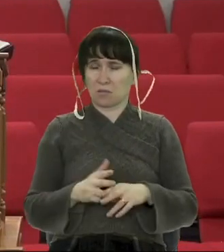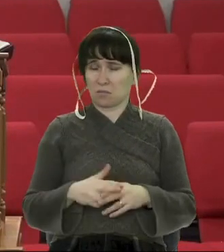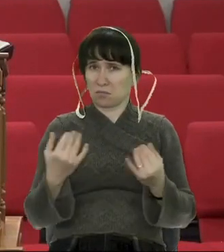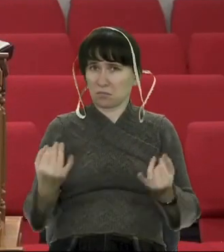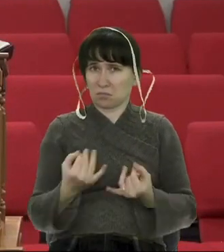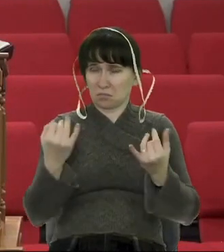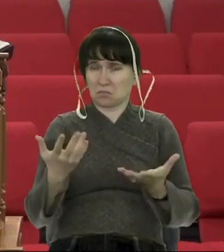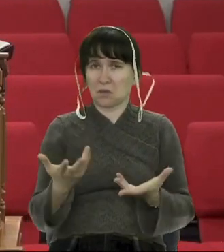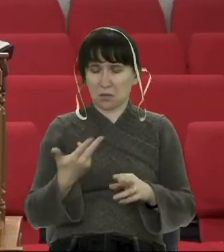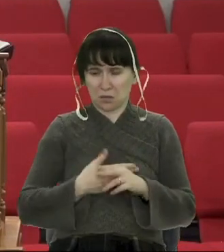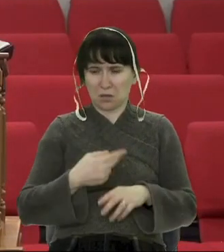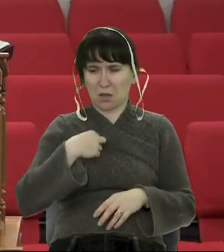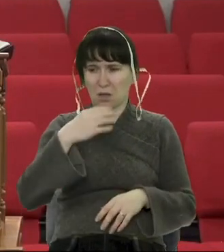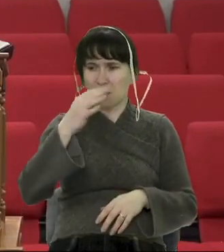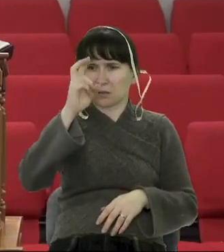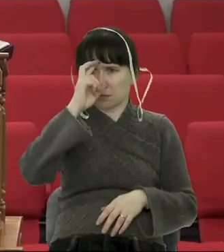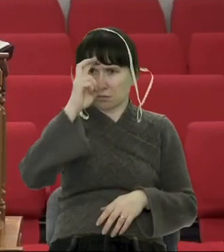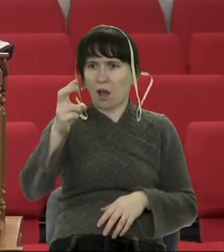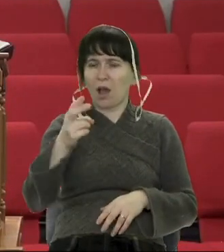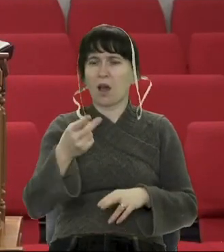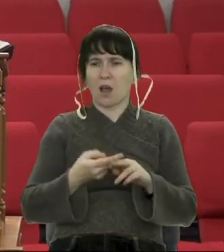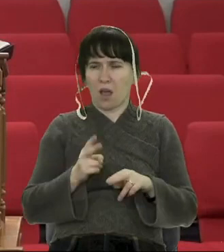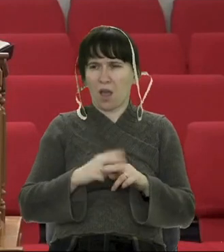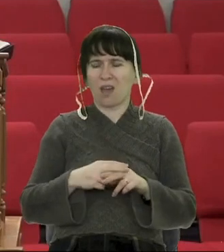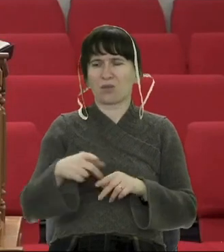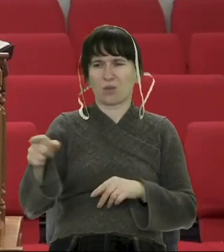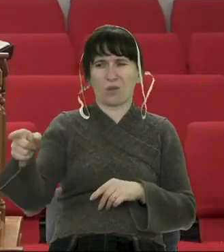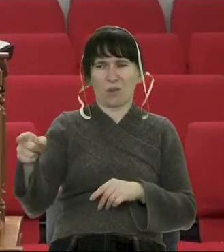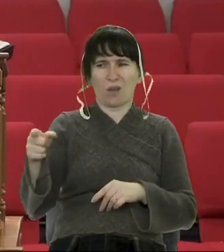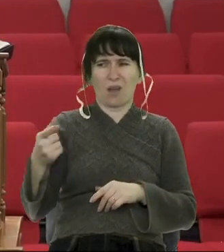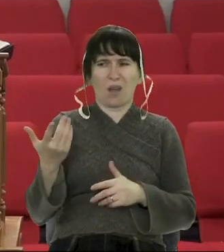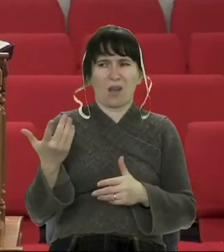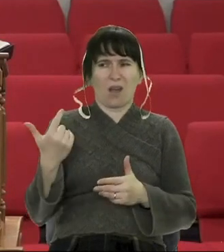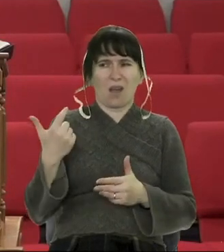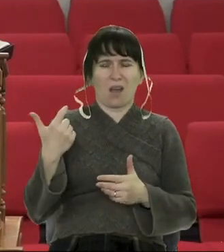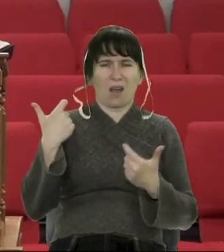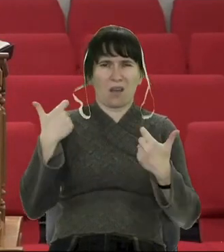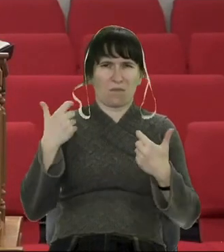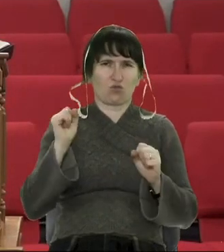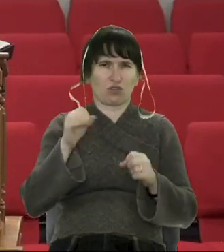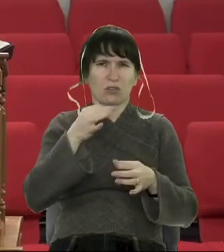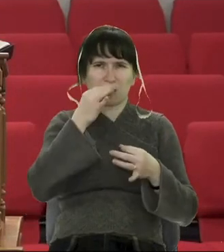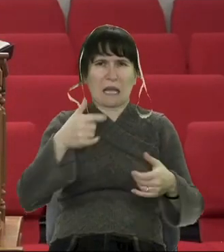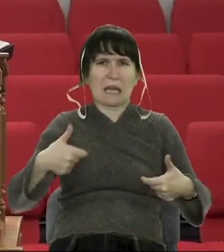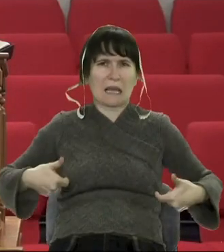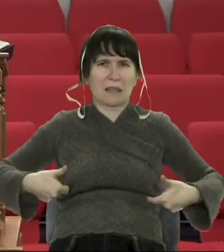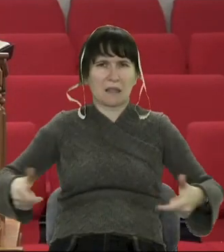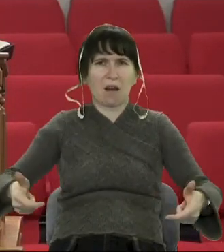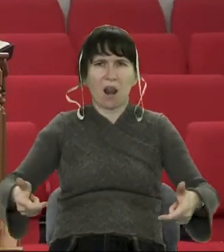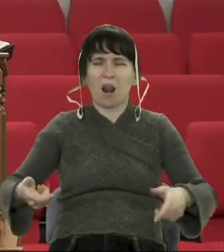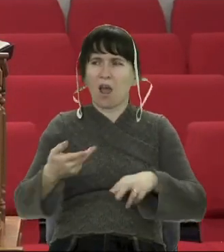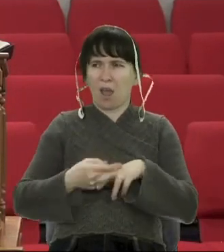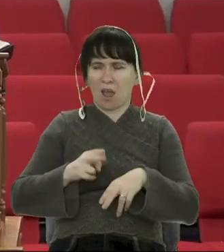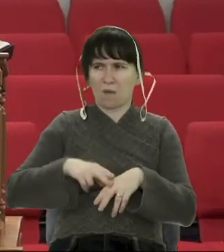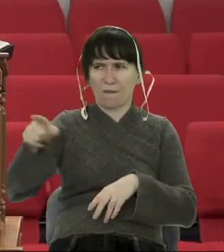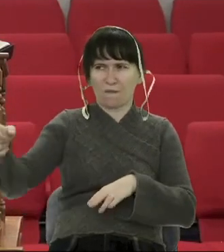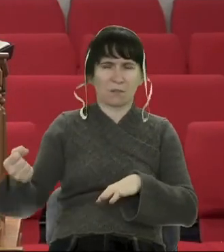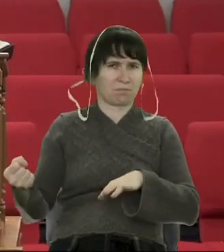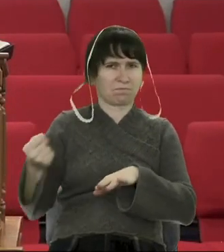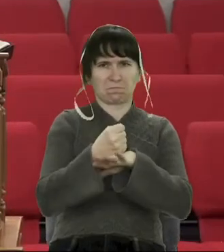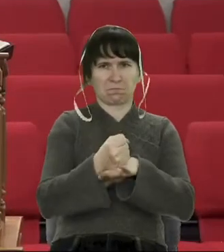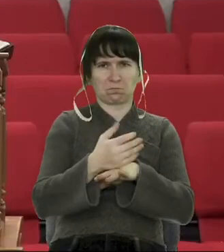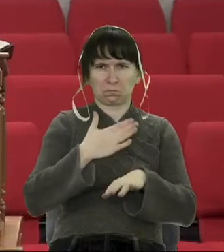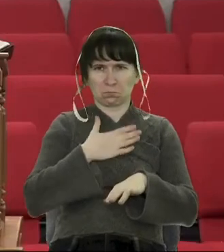армію генералу, якому неможливо довіряти, то чи довго ти ще будеш царем? Але